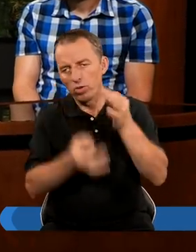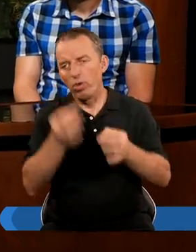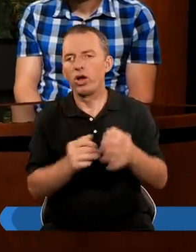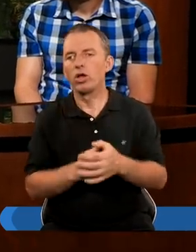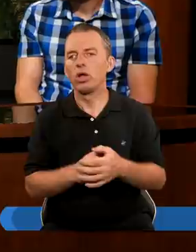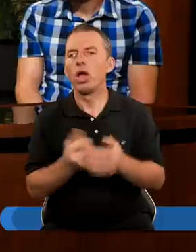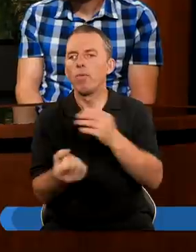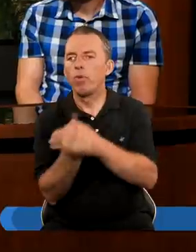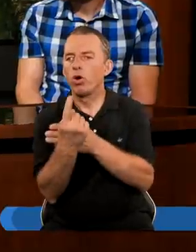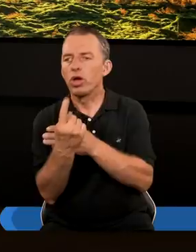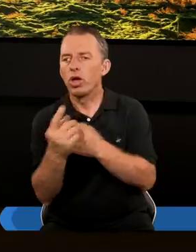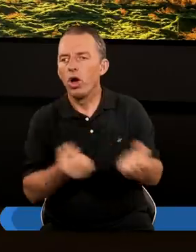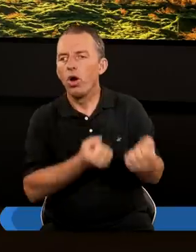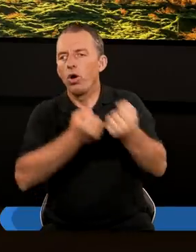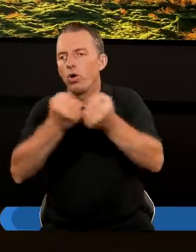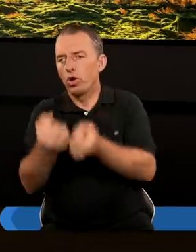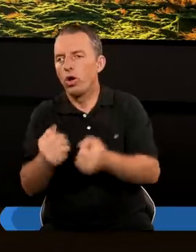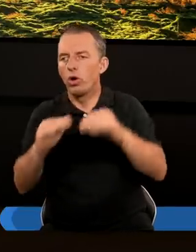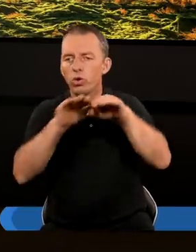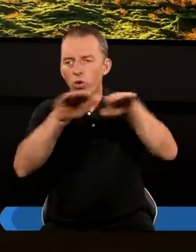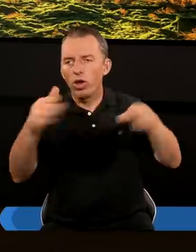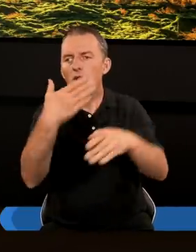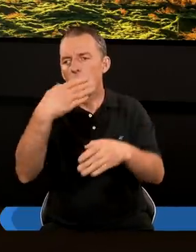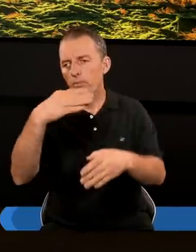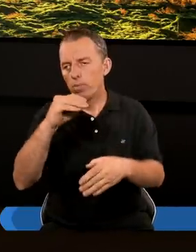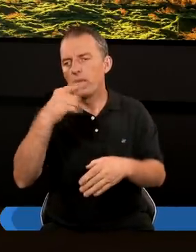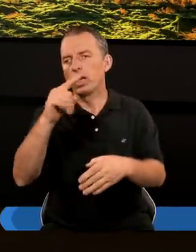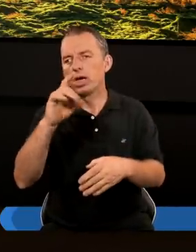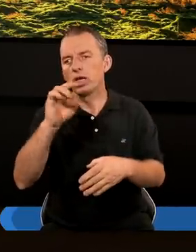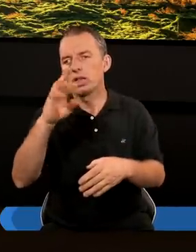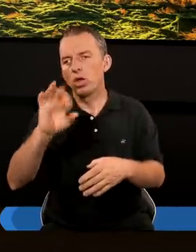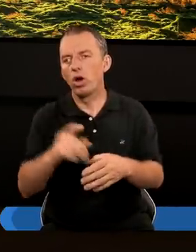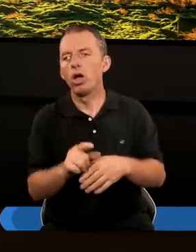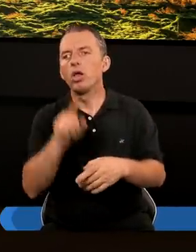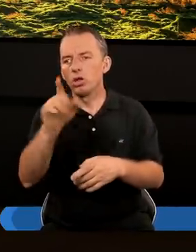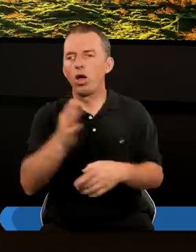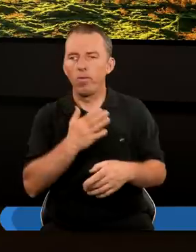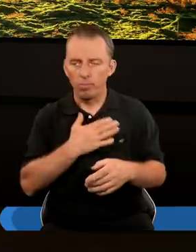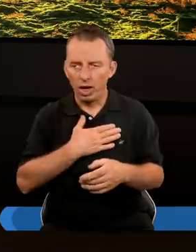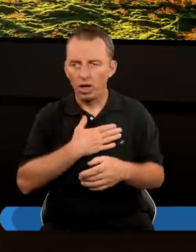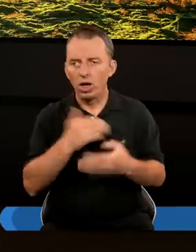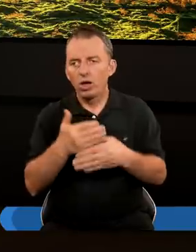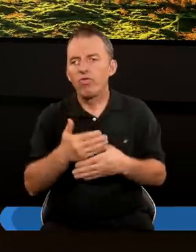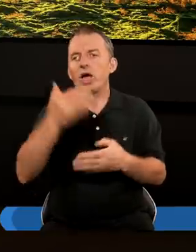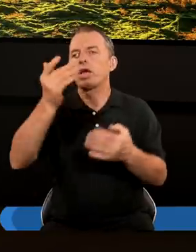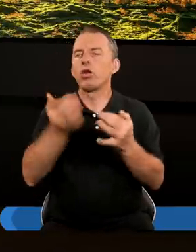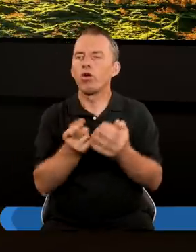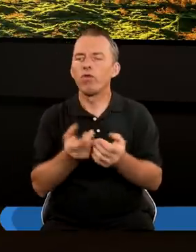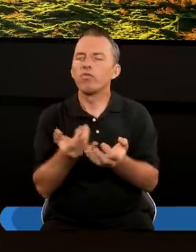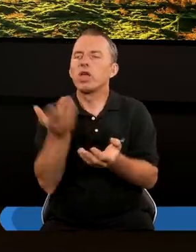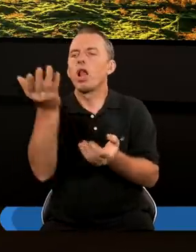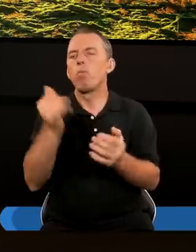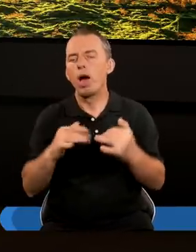wątpliwości No i pojawia się Odniesienie do Równiny Megiddo Z tą małą twierdzą I wieloma